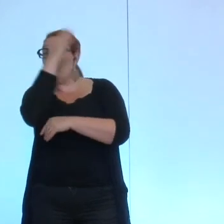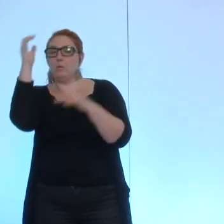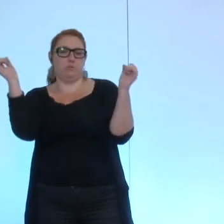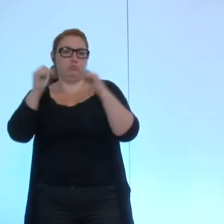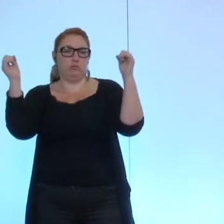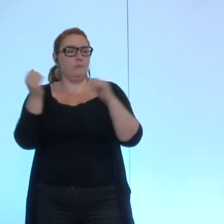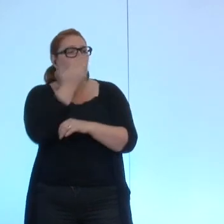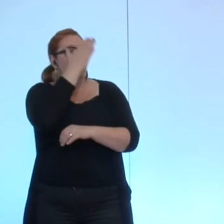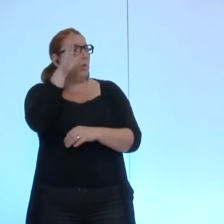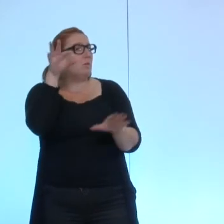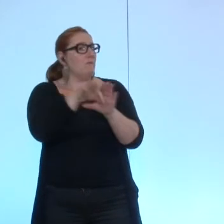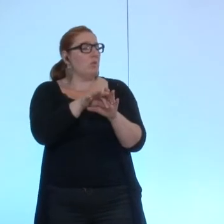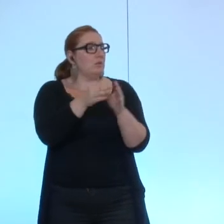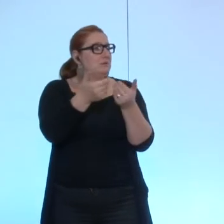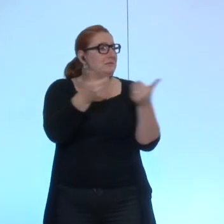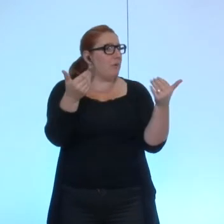séparés